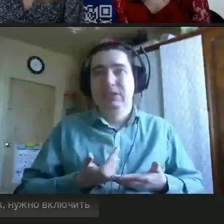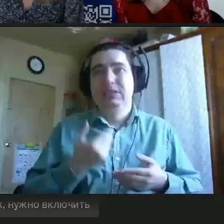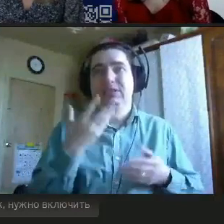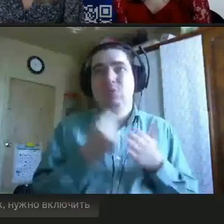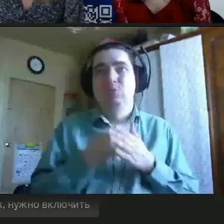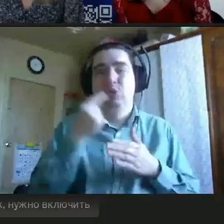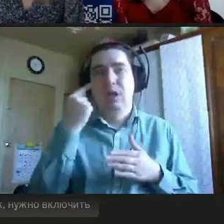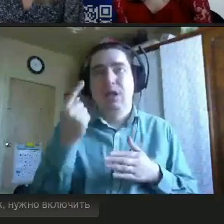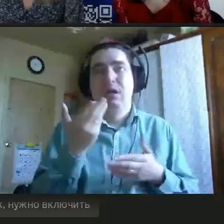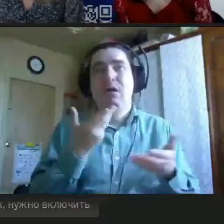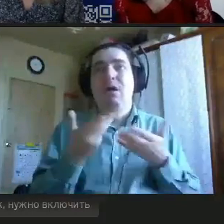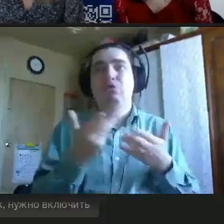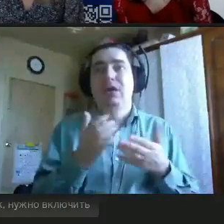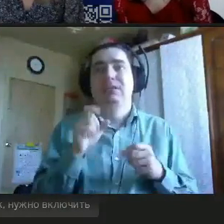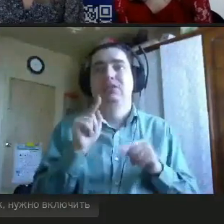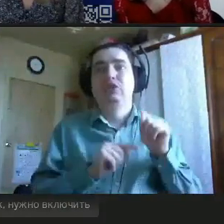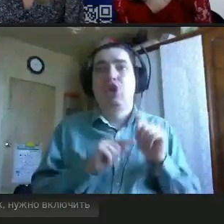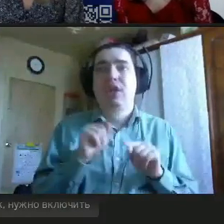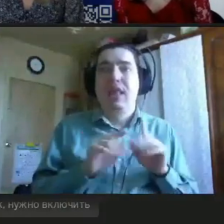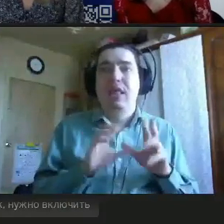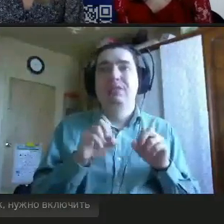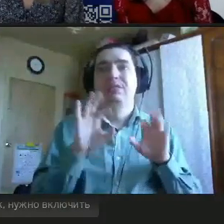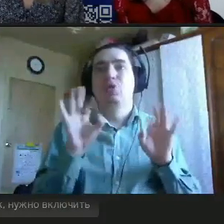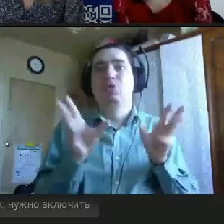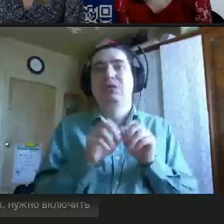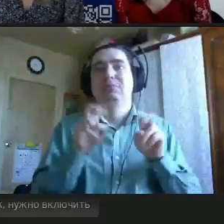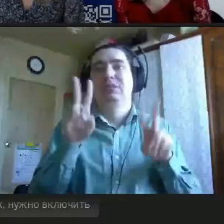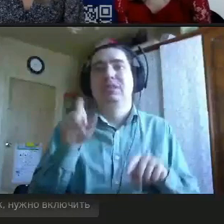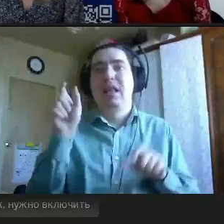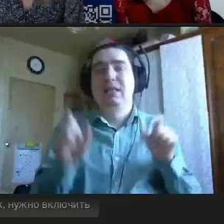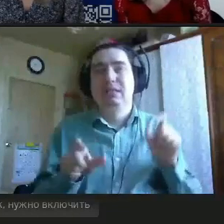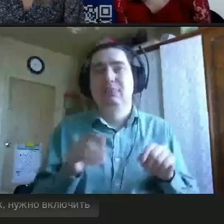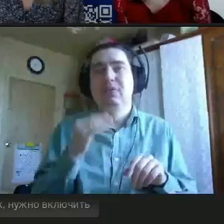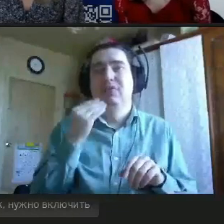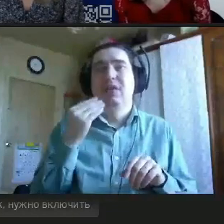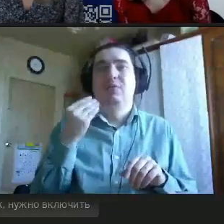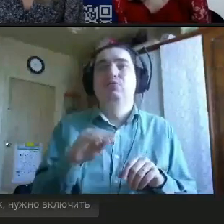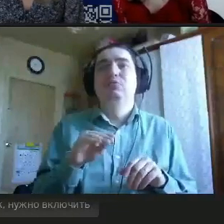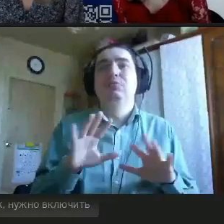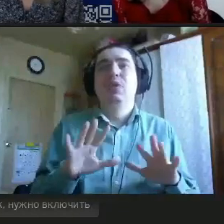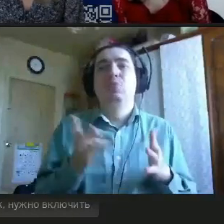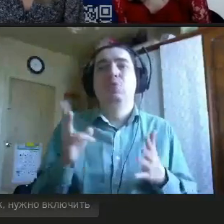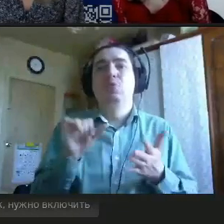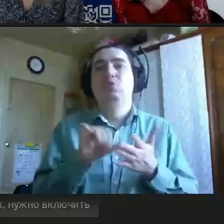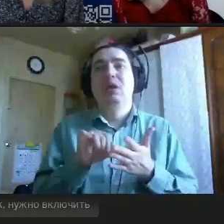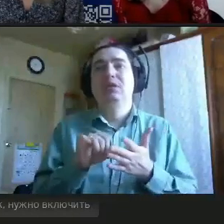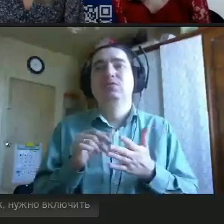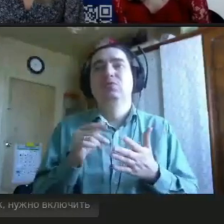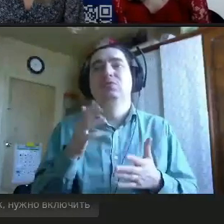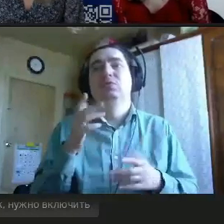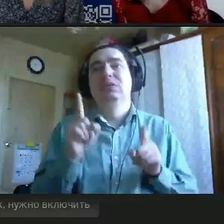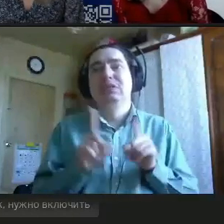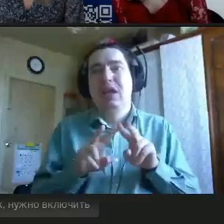общается исключительно с родителями, со специалистами, и в лучшем случае он общается с такими же детьми, как он, с